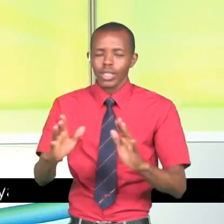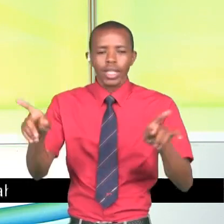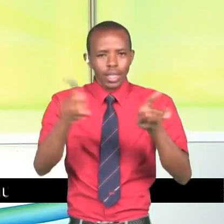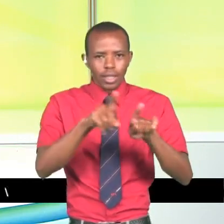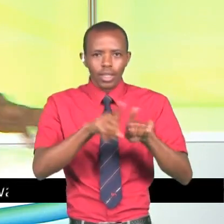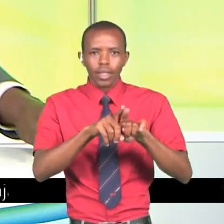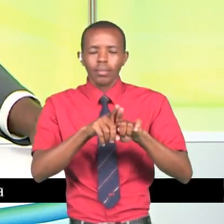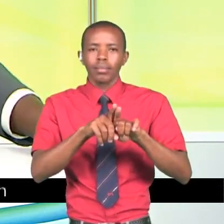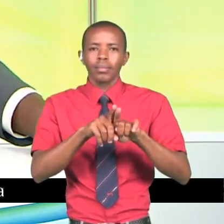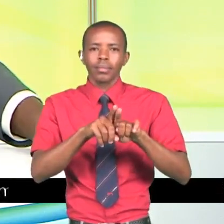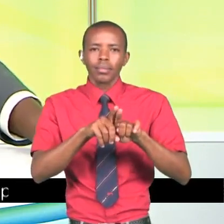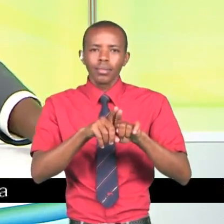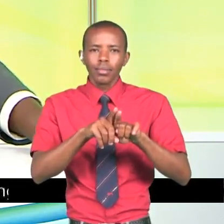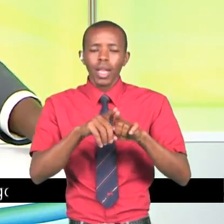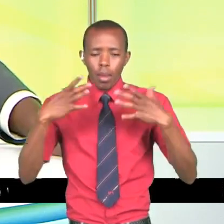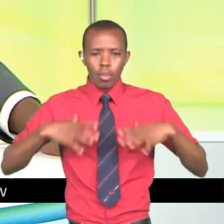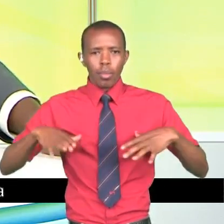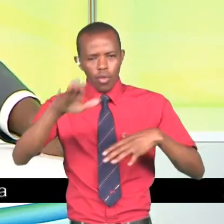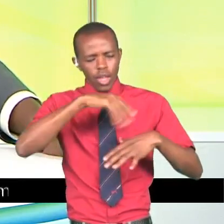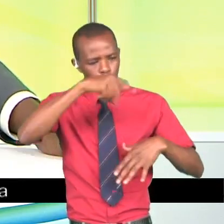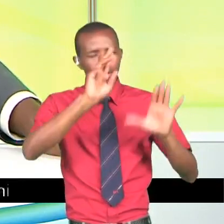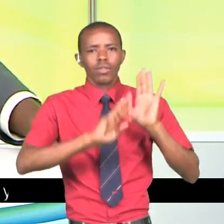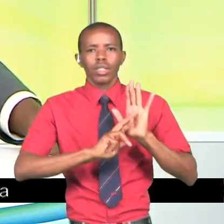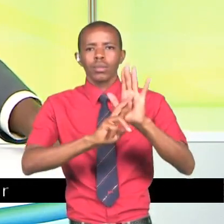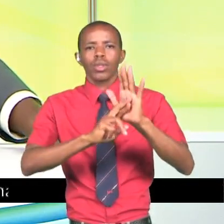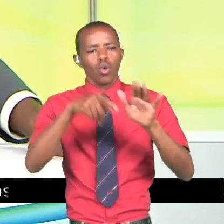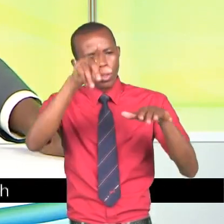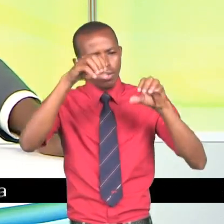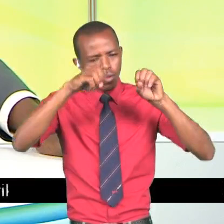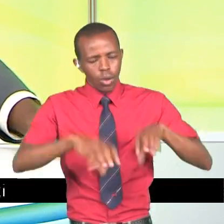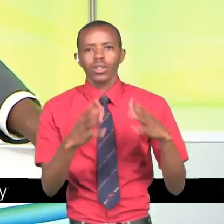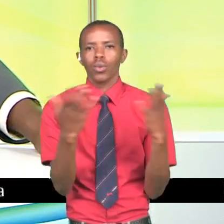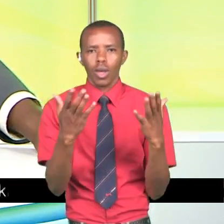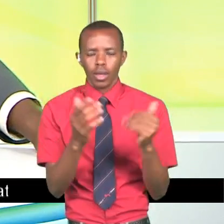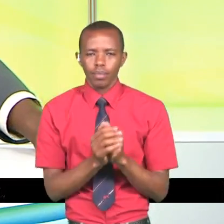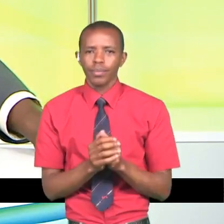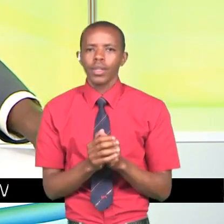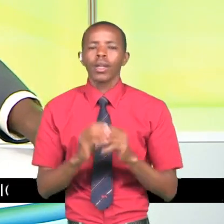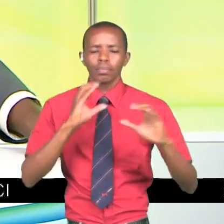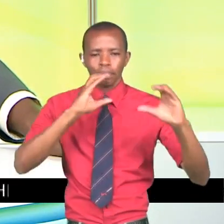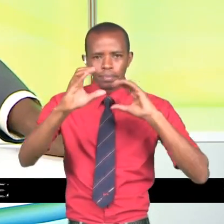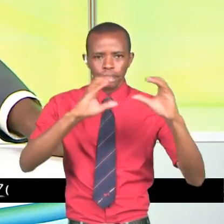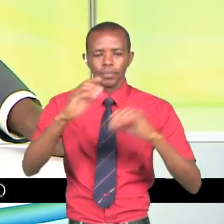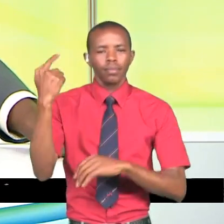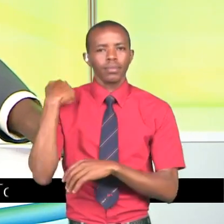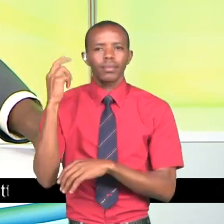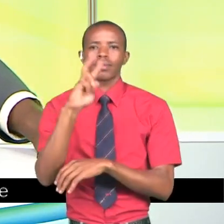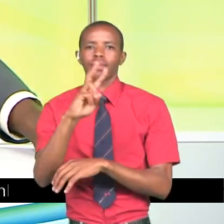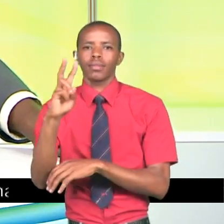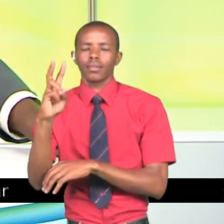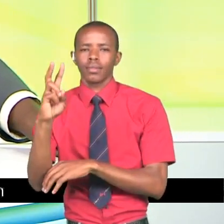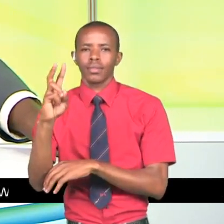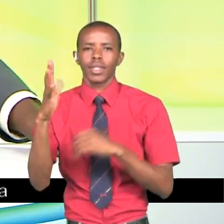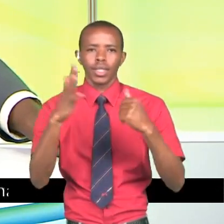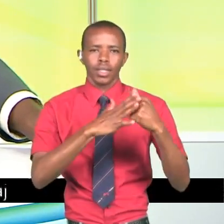vile vile watu kutoka maenua mba unawakilisha kueleza ulipotelea wapi. Tazamaji kwa sasa ndelea kusemanasi kupitia njietu ya rafa ambai wazi